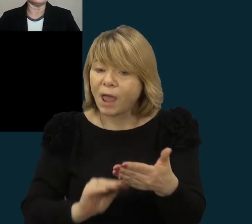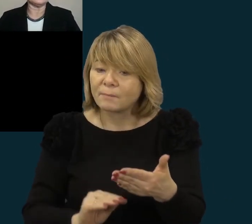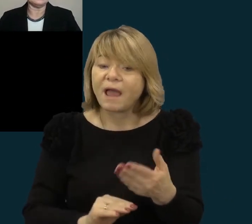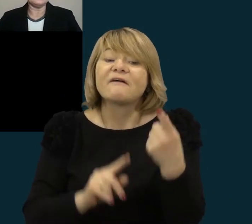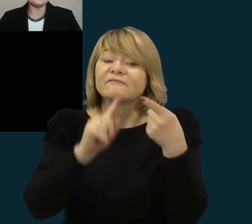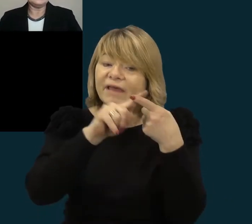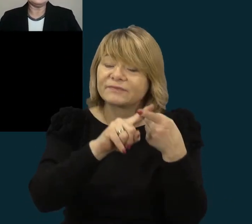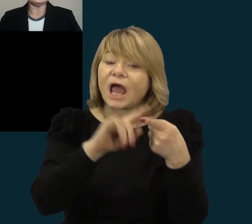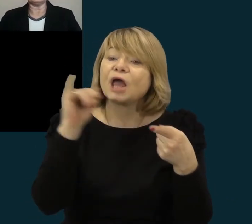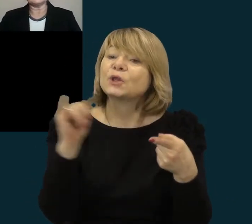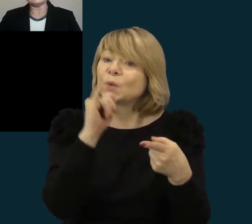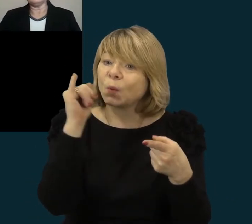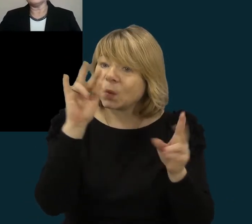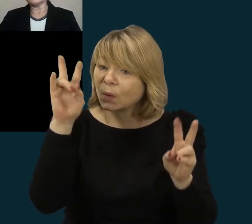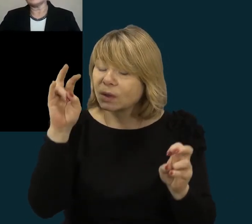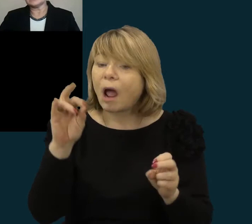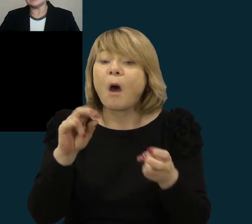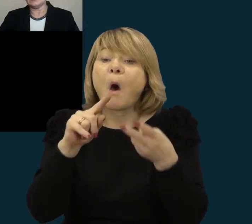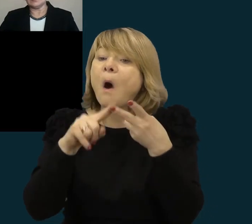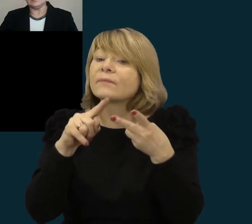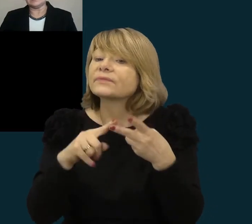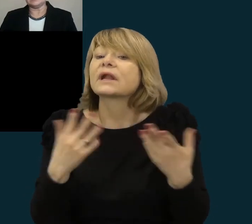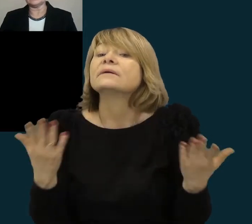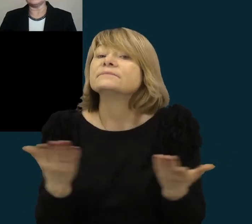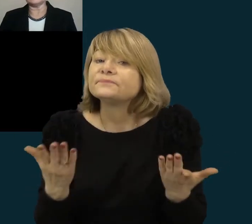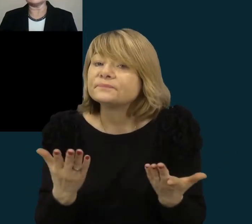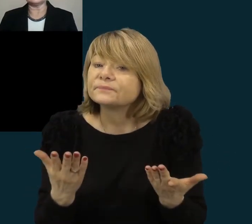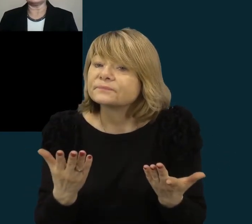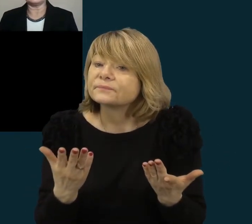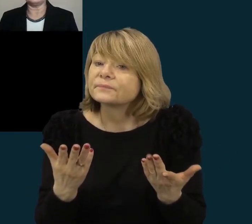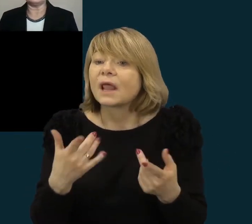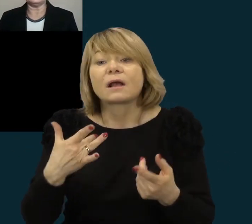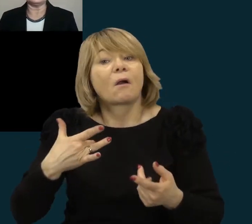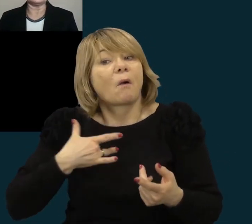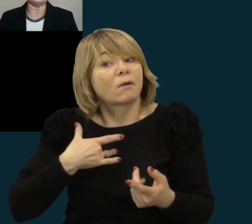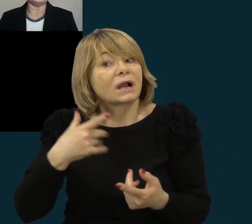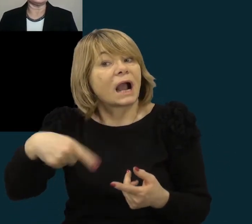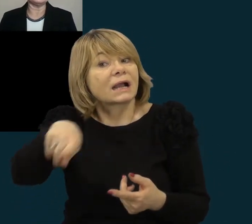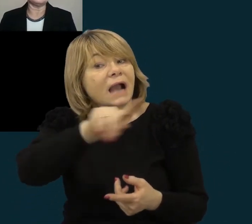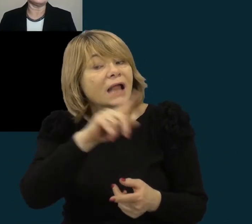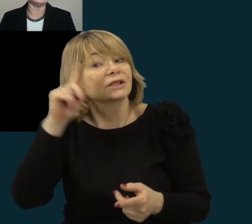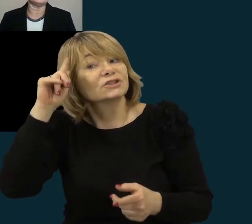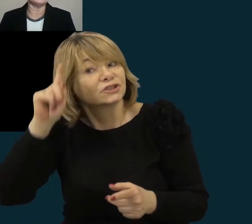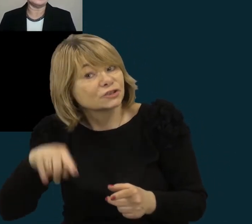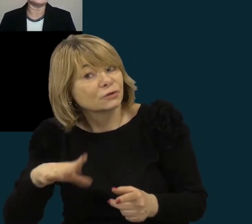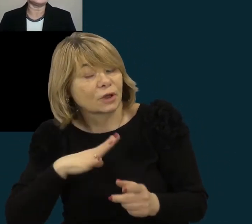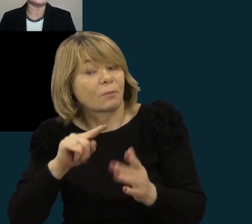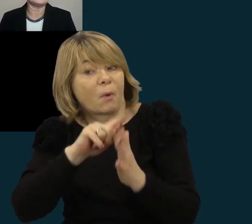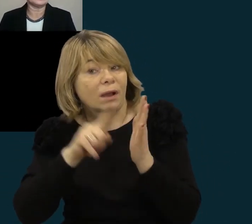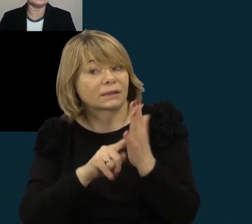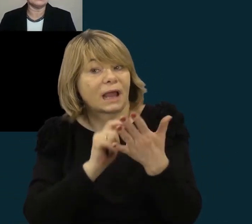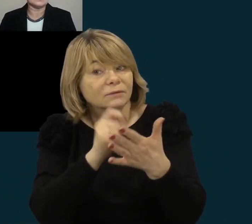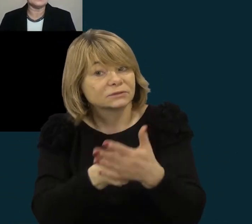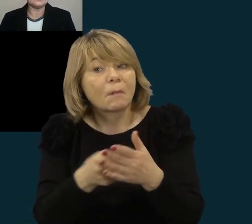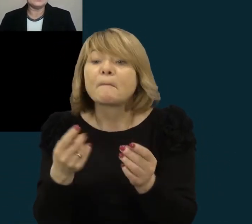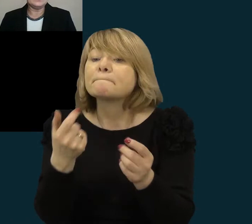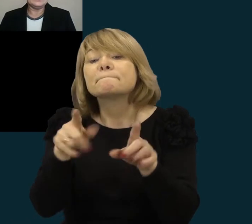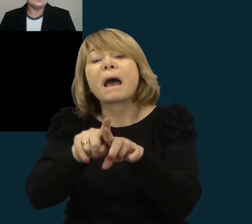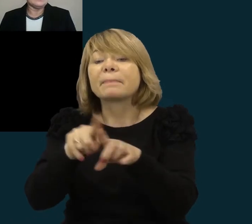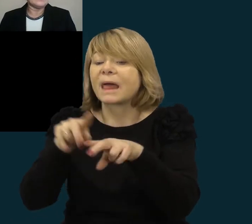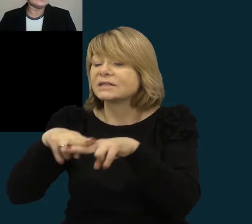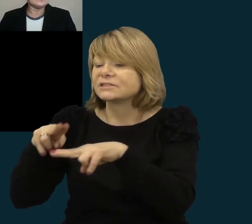jūra, o kita. Ir vaikam buvo užduotas klausimas. Gal žinotėsi, dabravo apilinkėse panašių pavadinimų esančias vietovas.